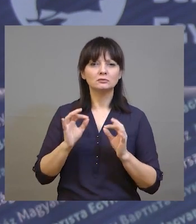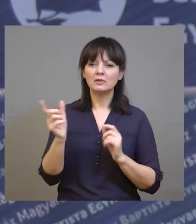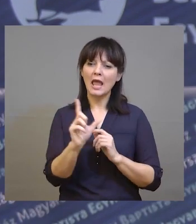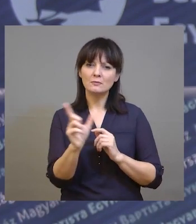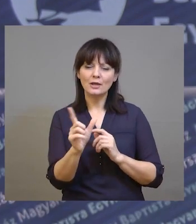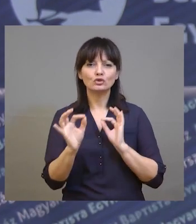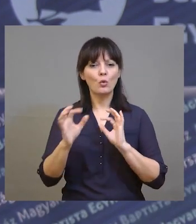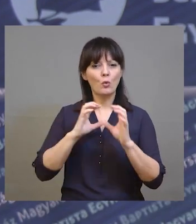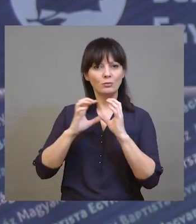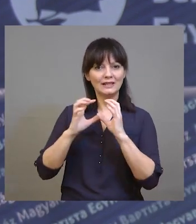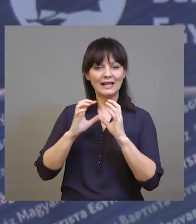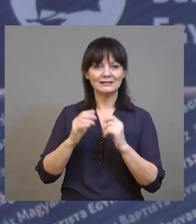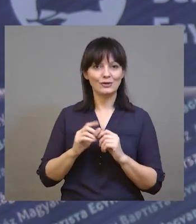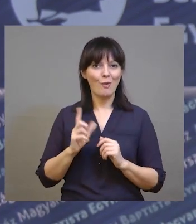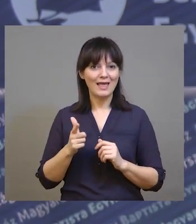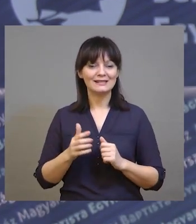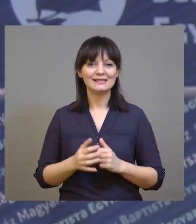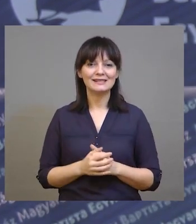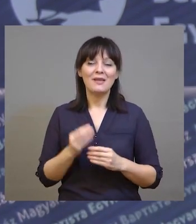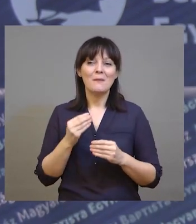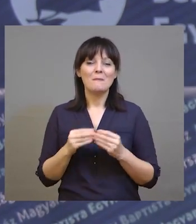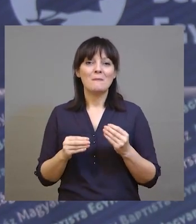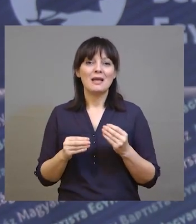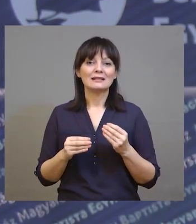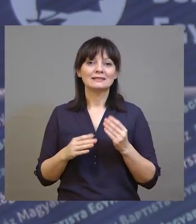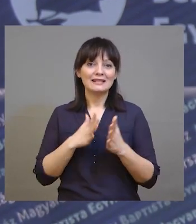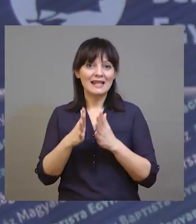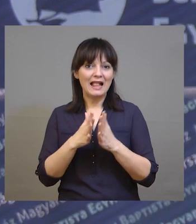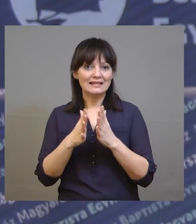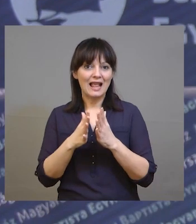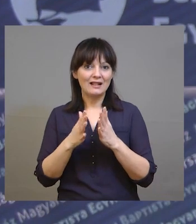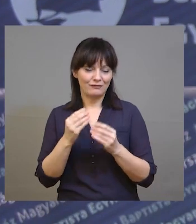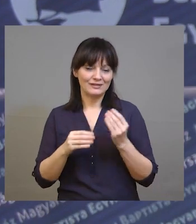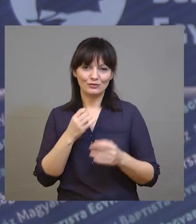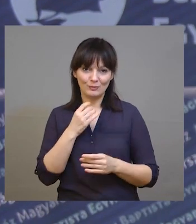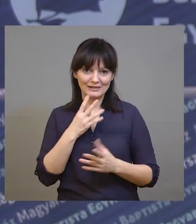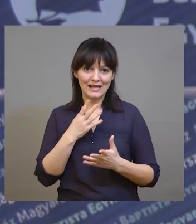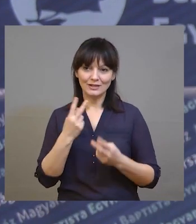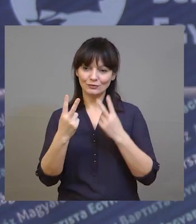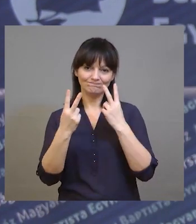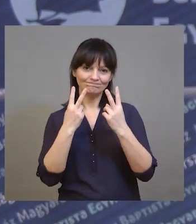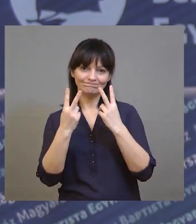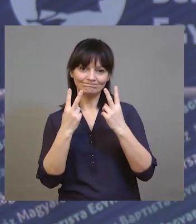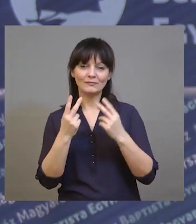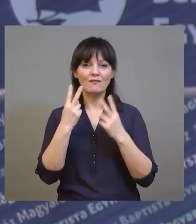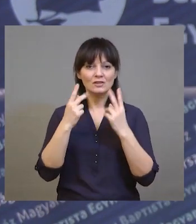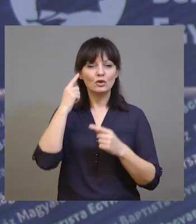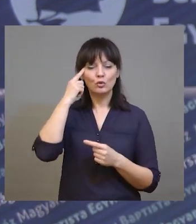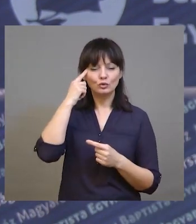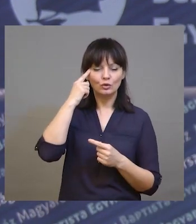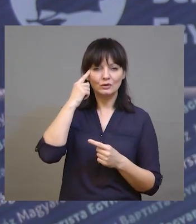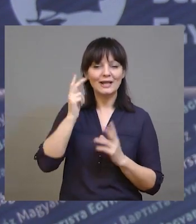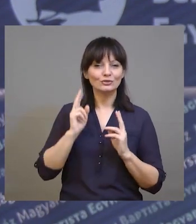ráhangolódnak egymással, és nagyon gyorsan tudnak egymással kommunikálni, mert a jelnyelvnek az a különlegesség, hogy vizuális